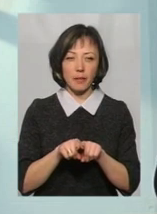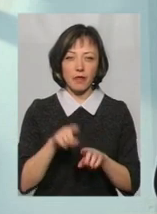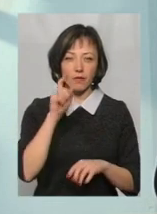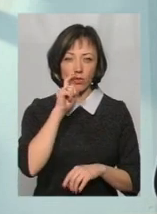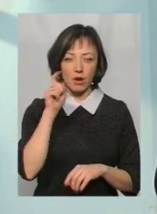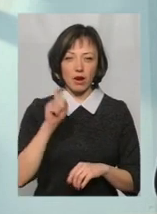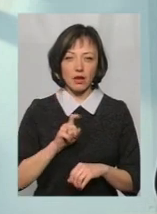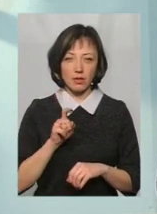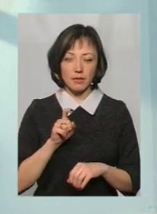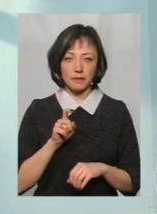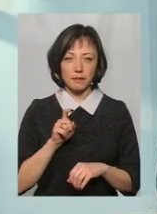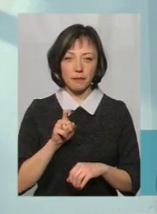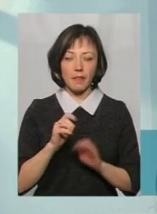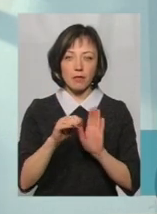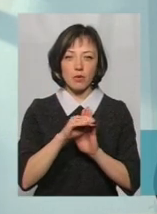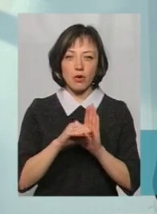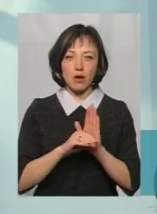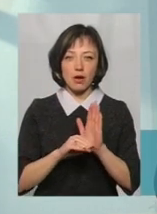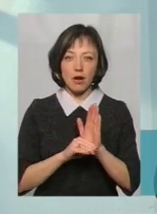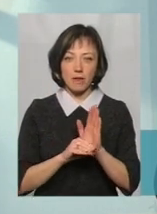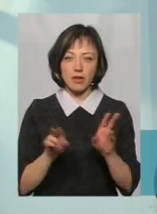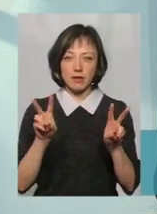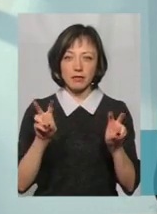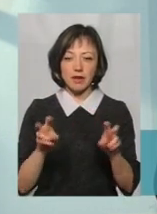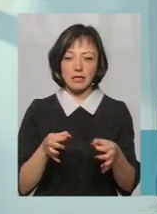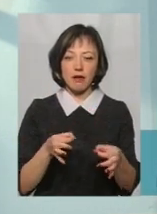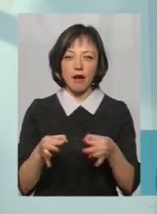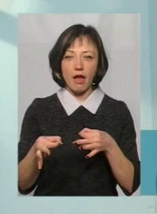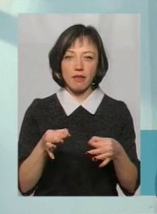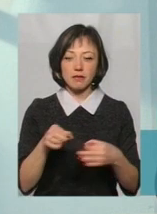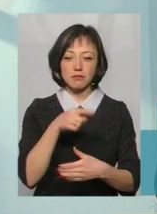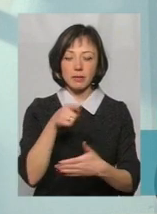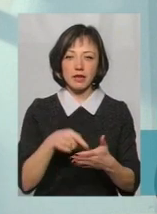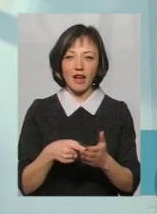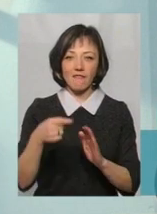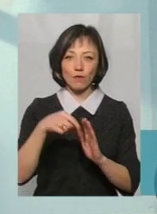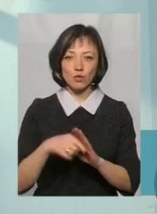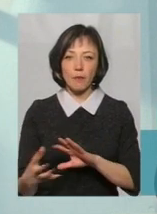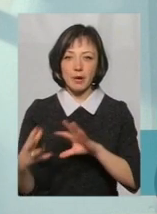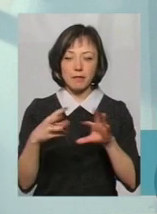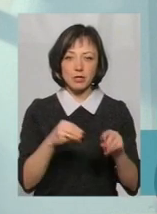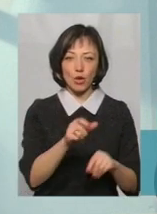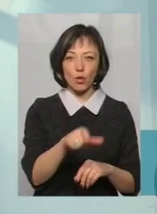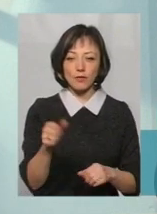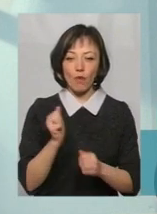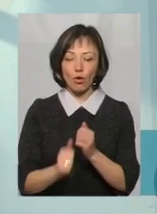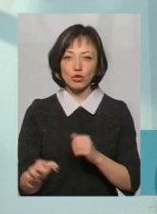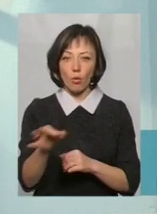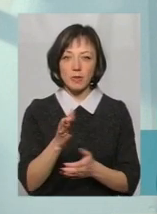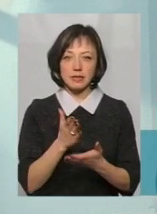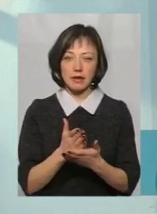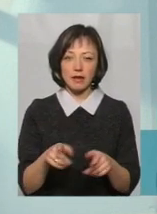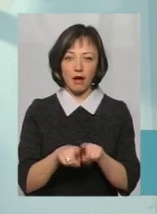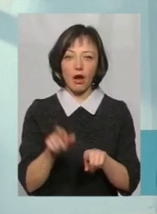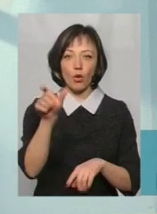Україні. Програма називається «Радник з питань внутрішньопереміщених осіб». В кожній області є такий радник, яка,